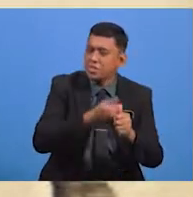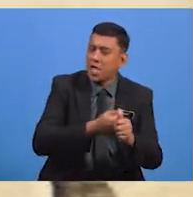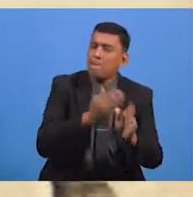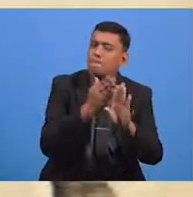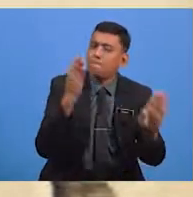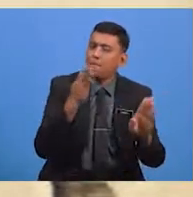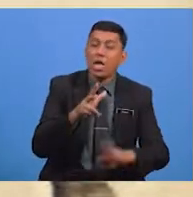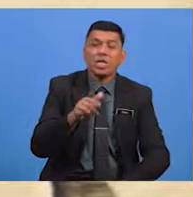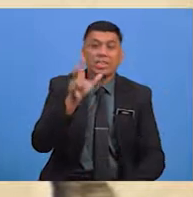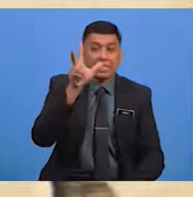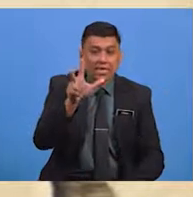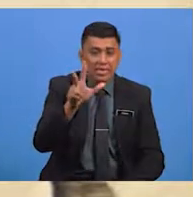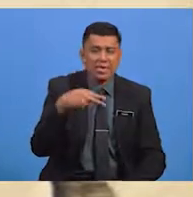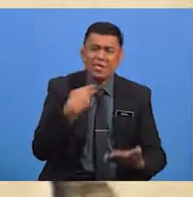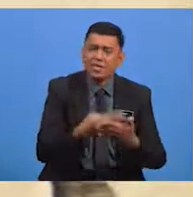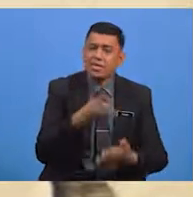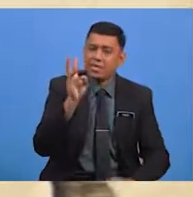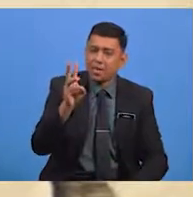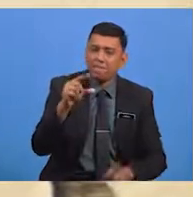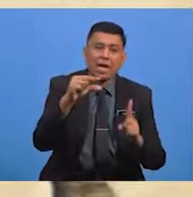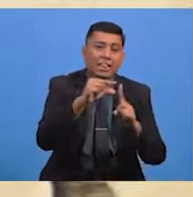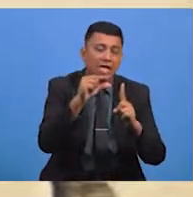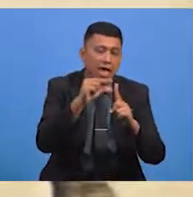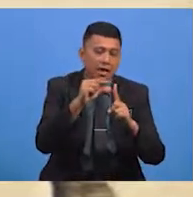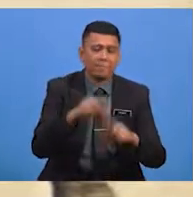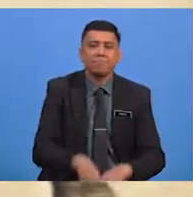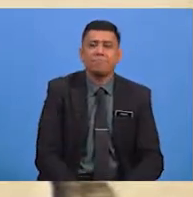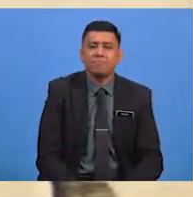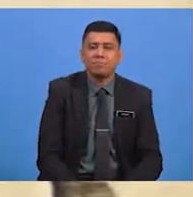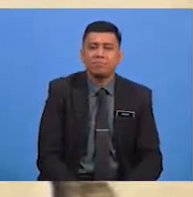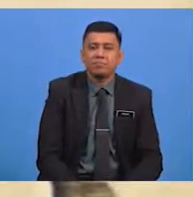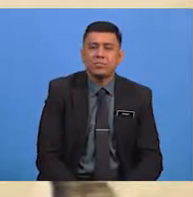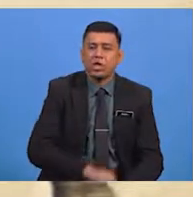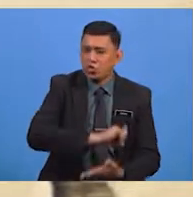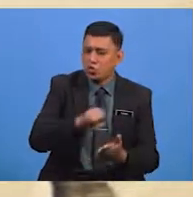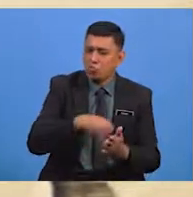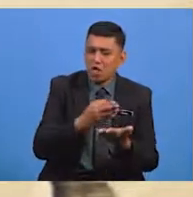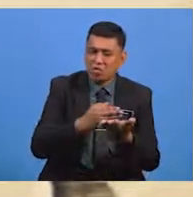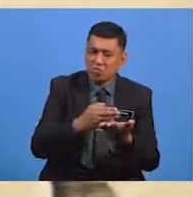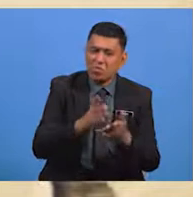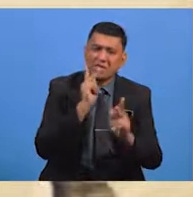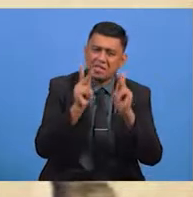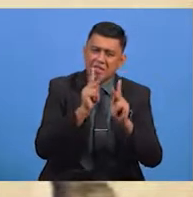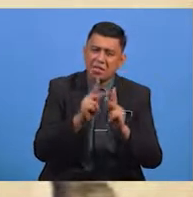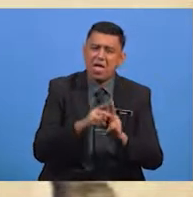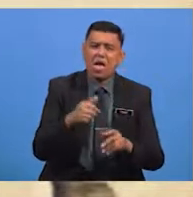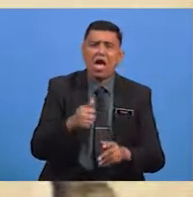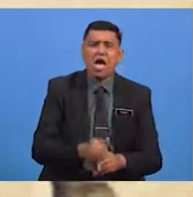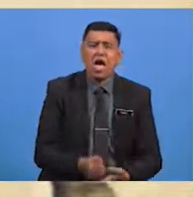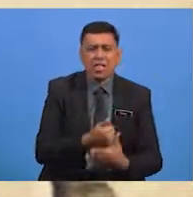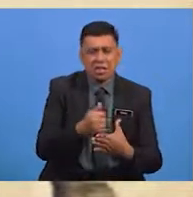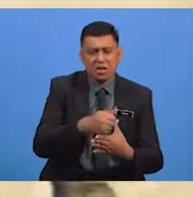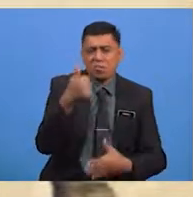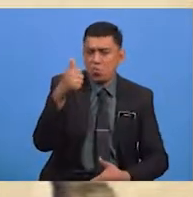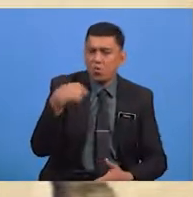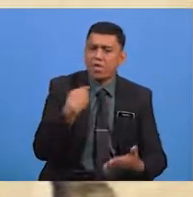Ini Antara Tiga Hingga Enam Patah Kata Jumlah Suku Kata Pula Antara Sepuluh Hingga